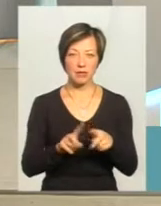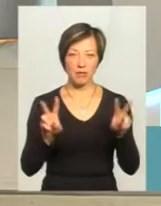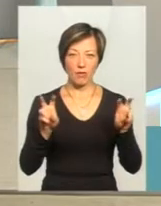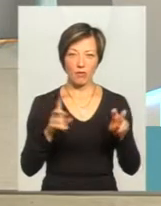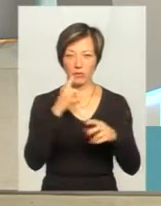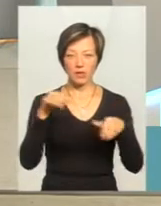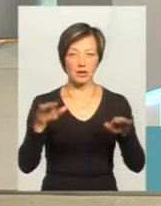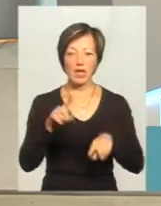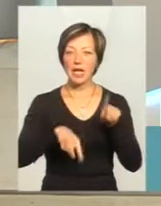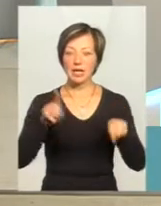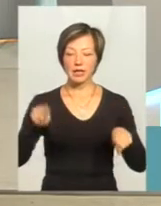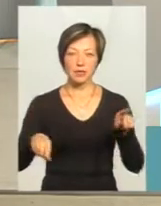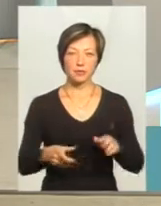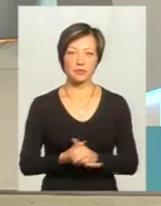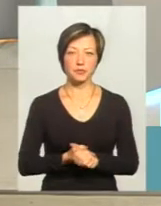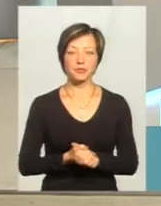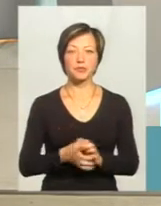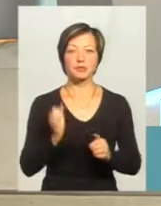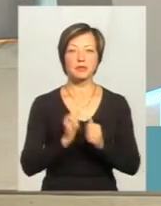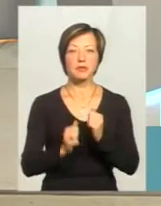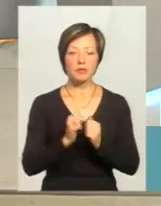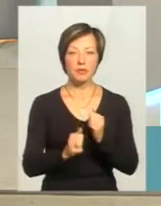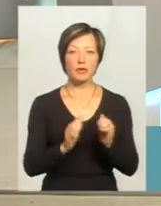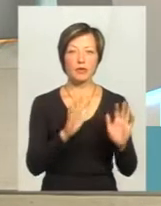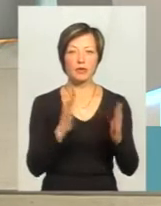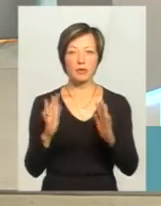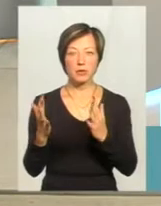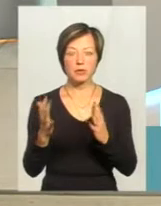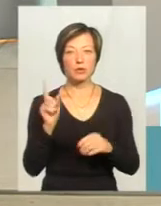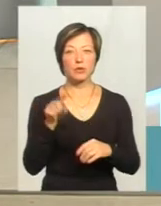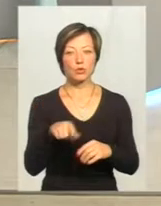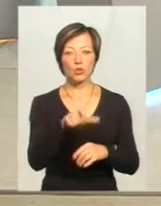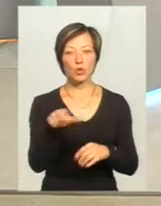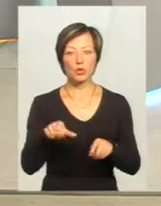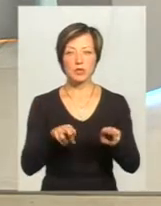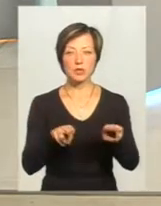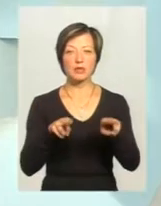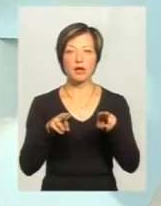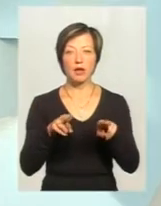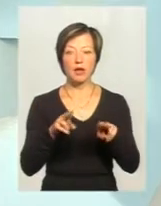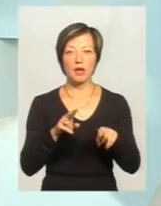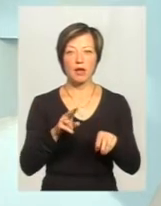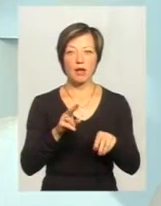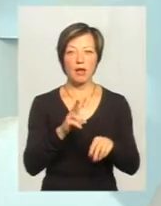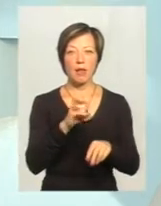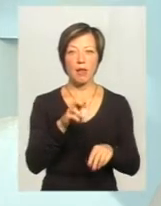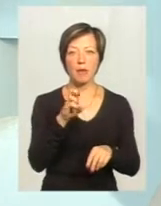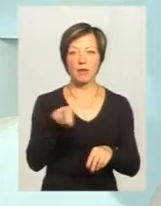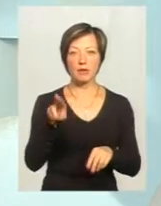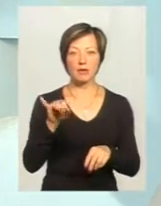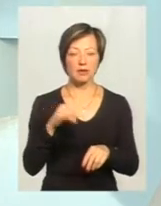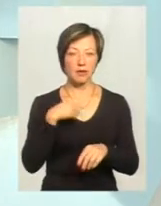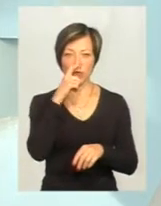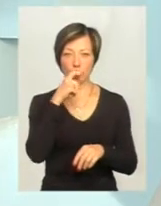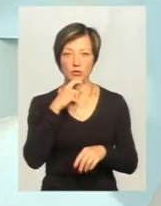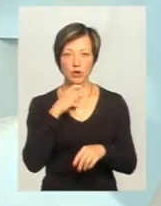птахів. Ну, дуже якісь рідкісні птахи. Дуже часто, на жаль, випадки того, що люди стріляють по лебедям, і я, чесно кажучи, цього взагалі не розумію, тобто